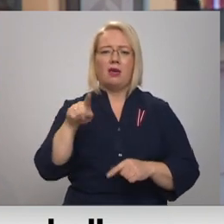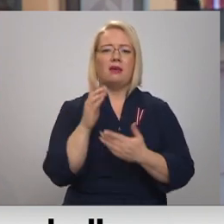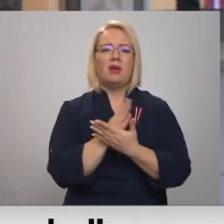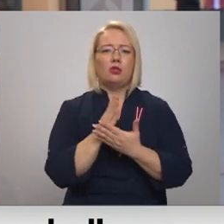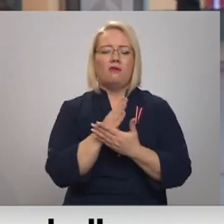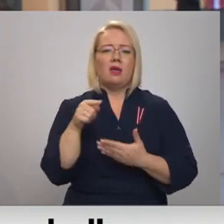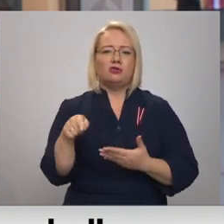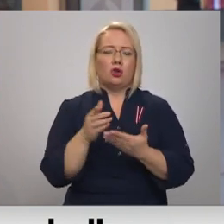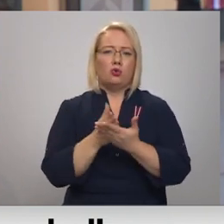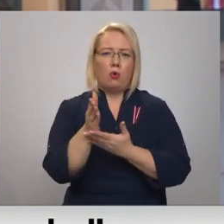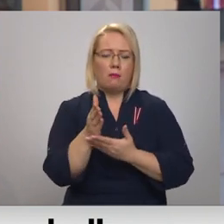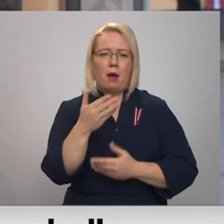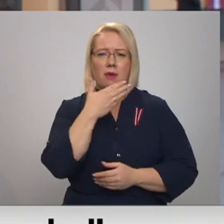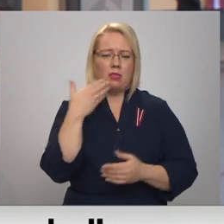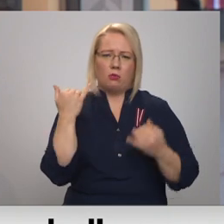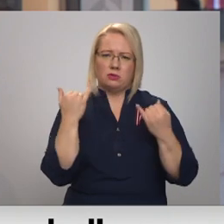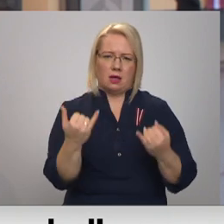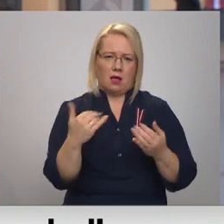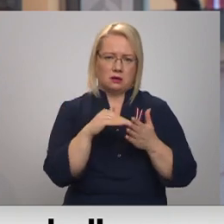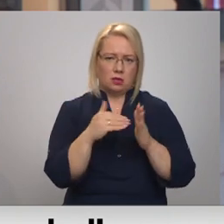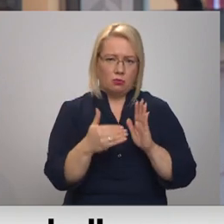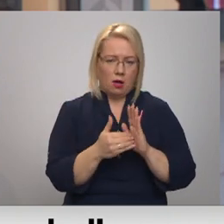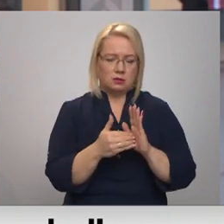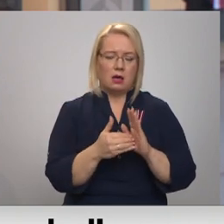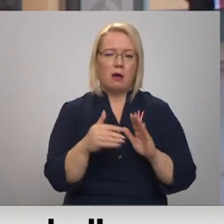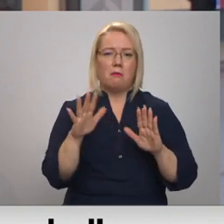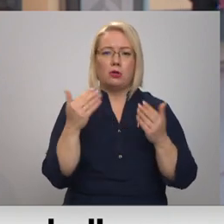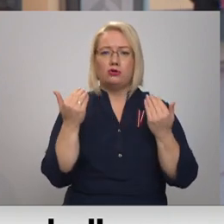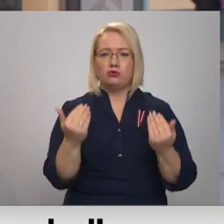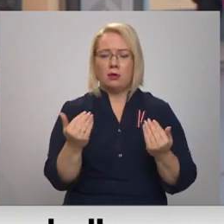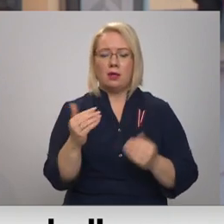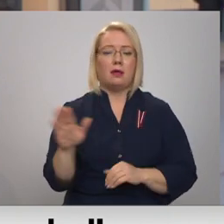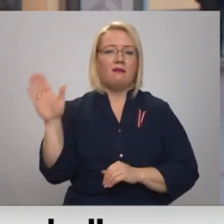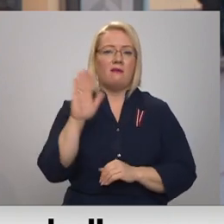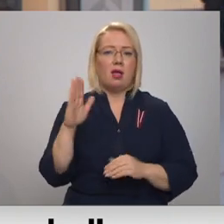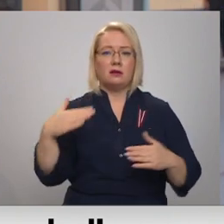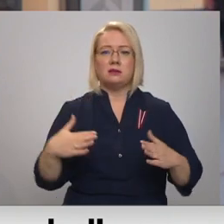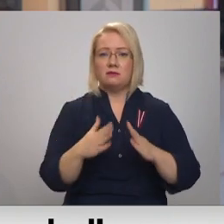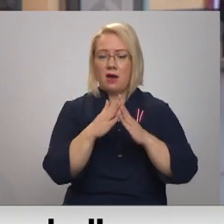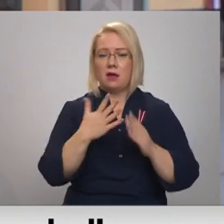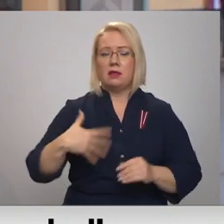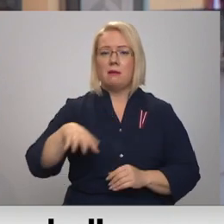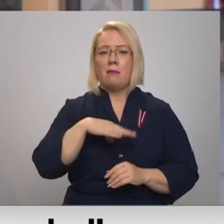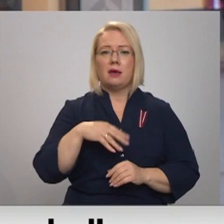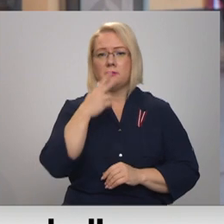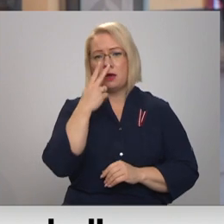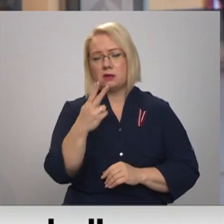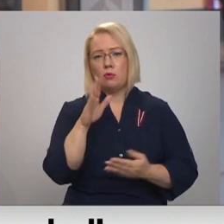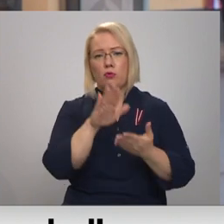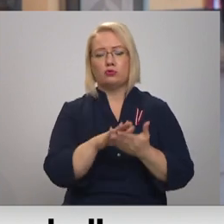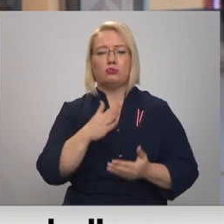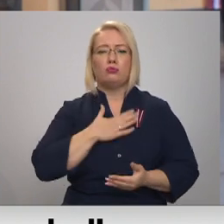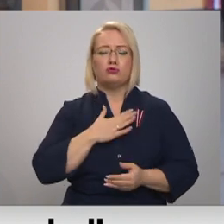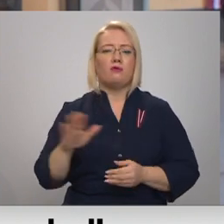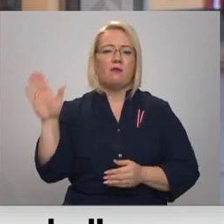jomā, bet nebūt ne sliktākā. Bet šodien ir valstsvētki. Mēs atskatāmies uz mūsu valsts